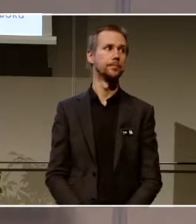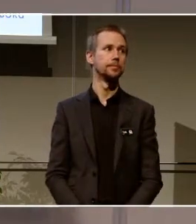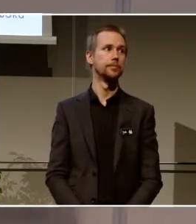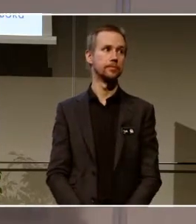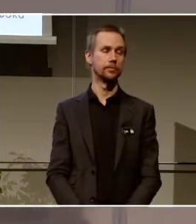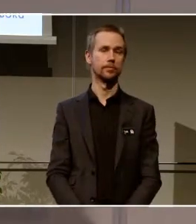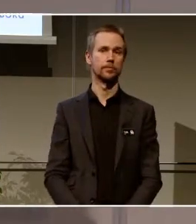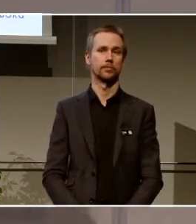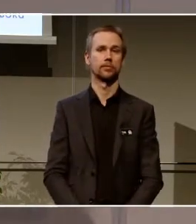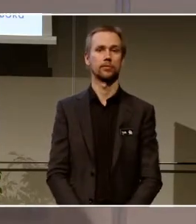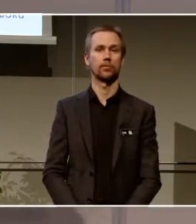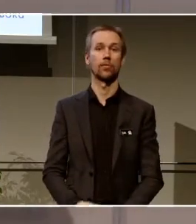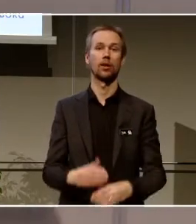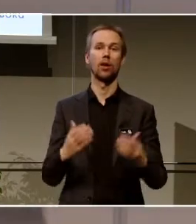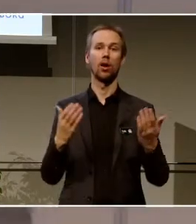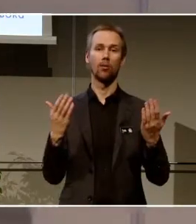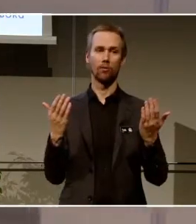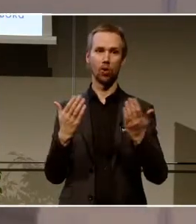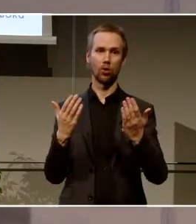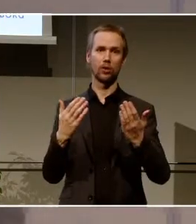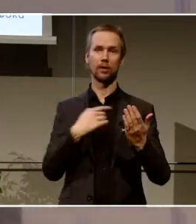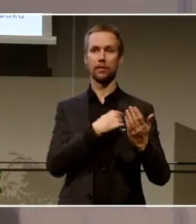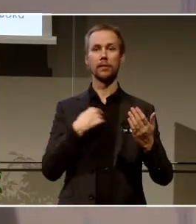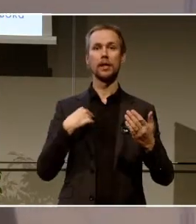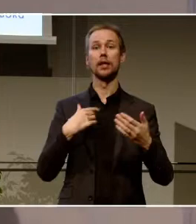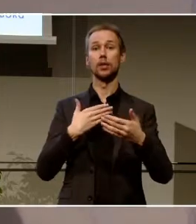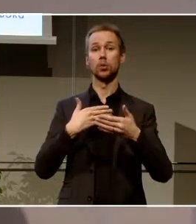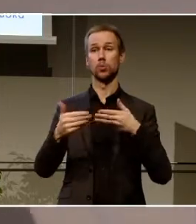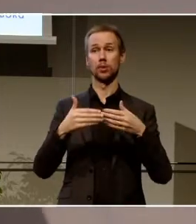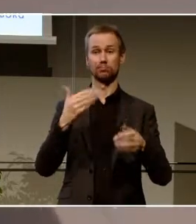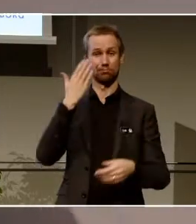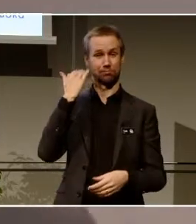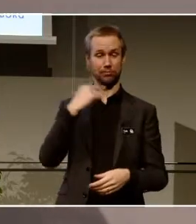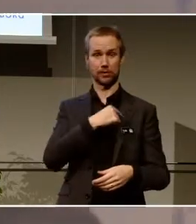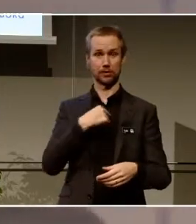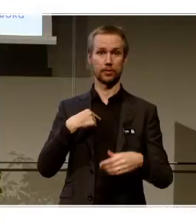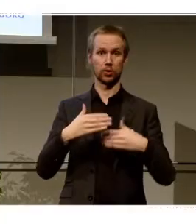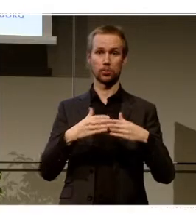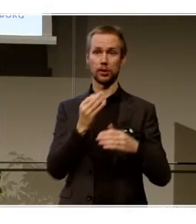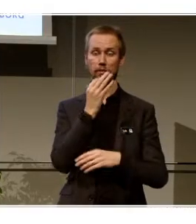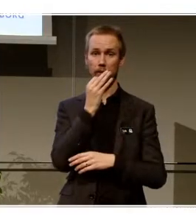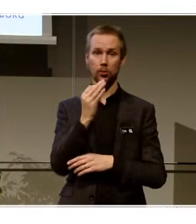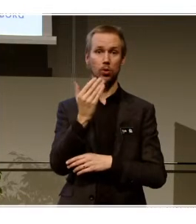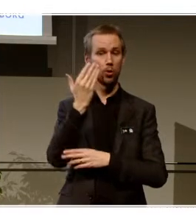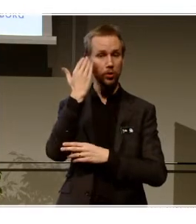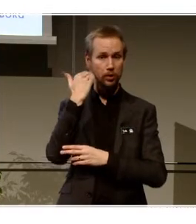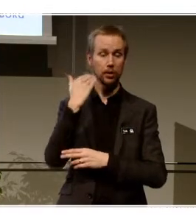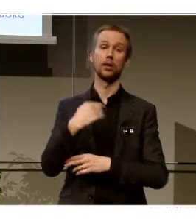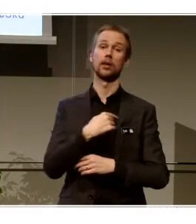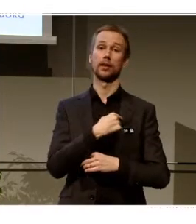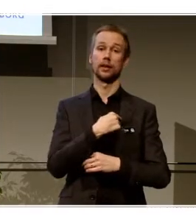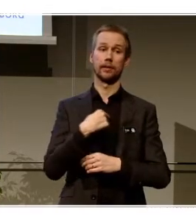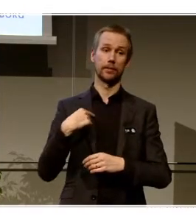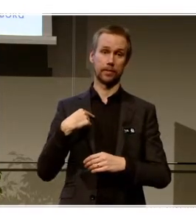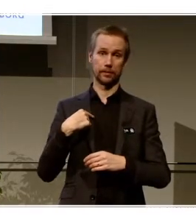Vad vi gjorde då när vi öppnade i februari var att vi samlade all teknik för vuxna på en yta i